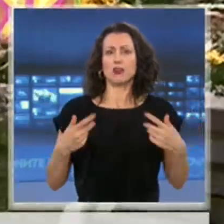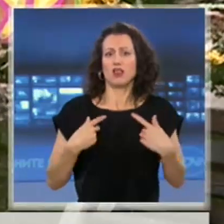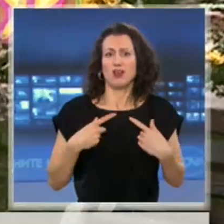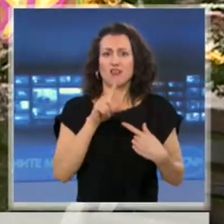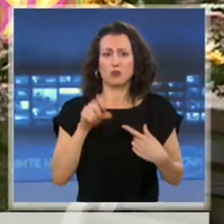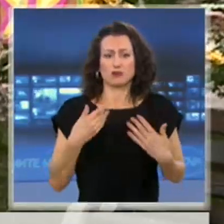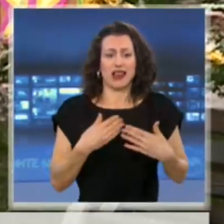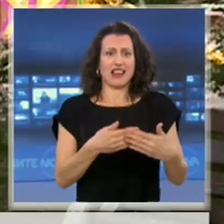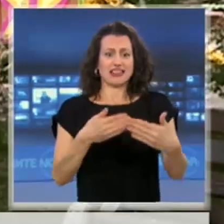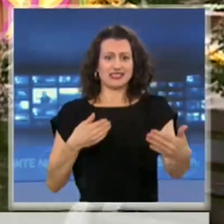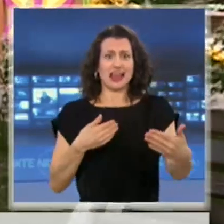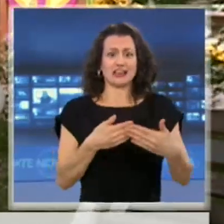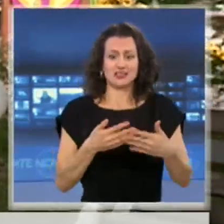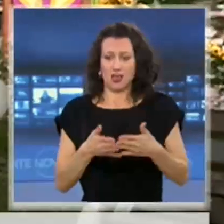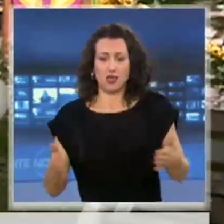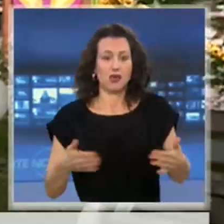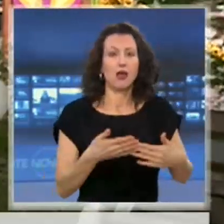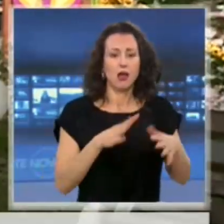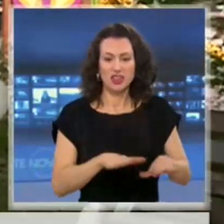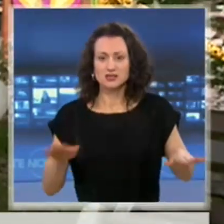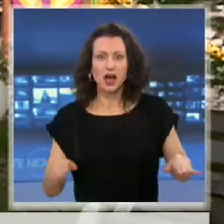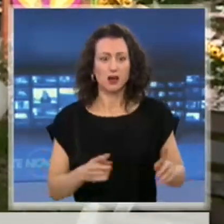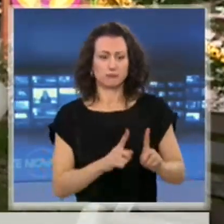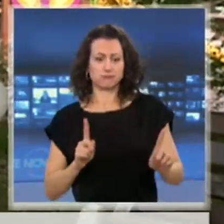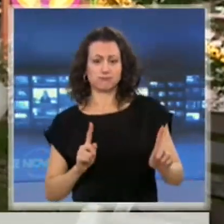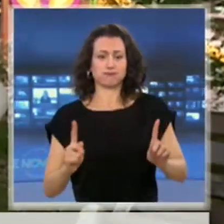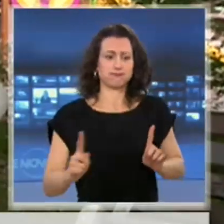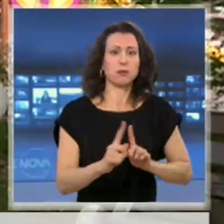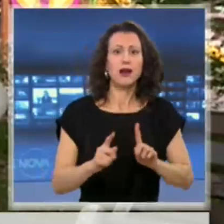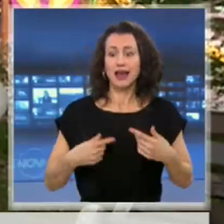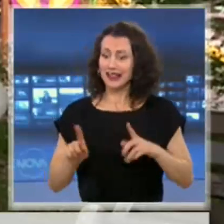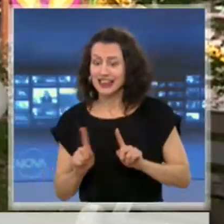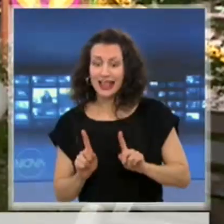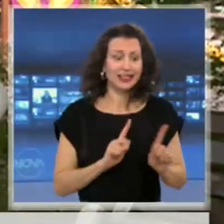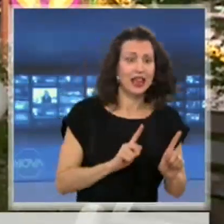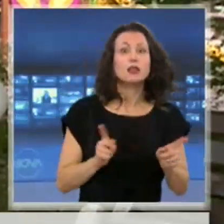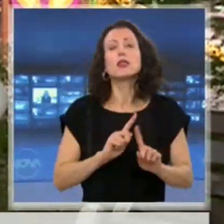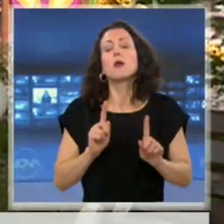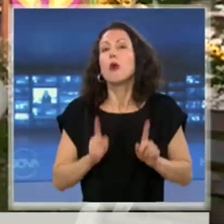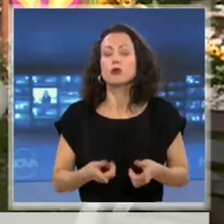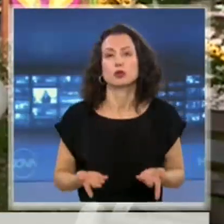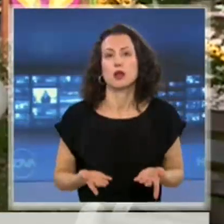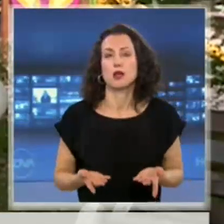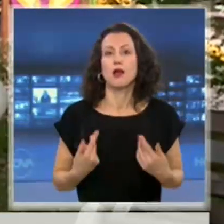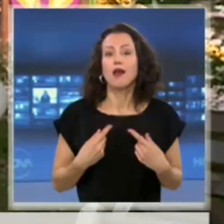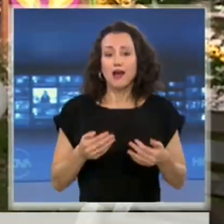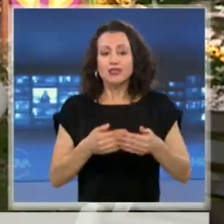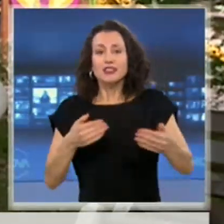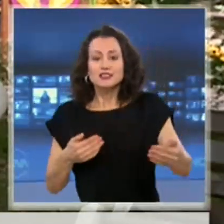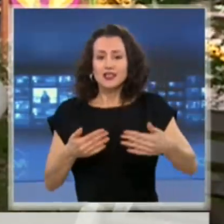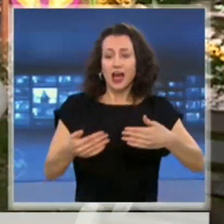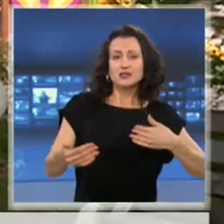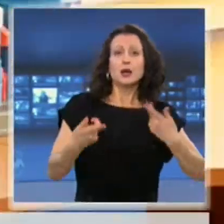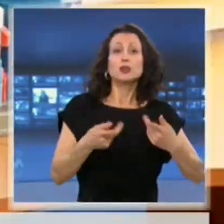Дистанция между децата не може да се осъществи. Дистанции между учител и дете, дистанции между